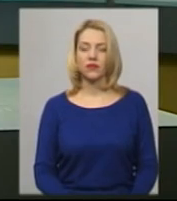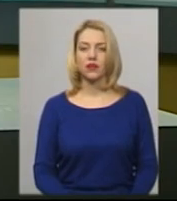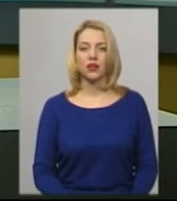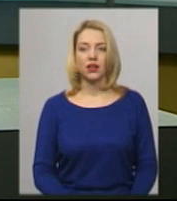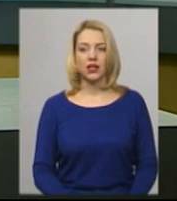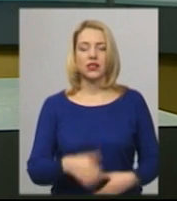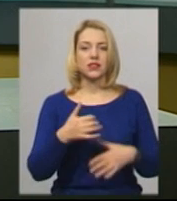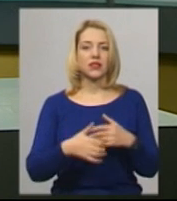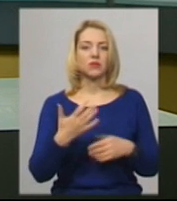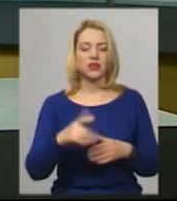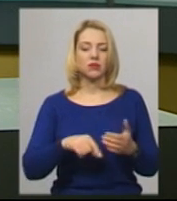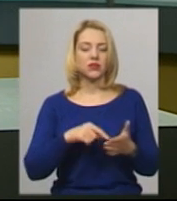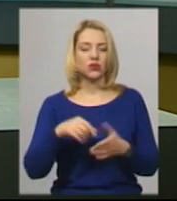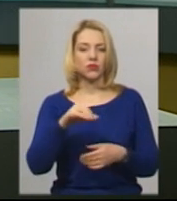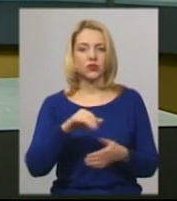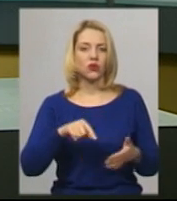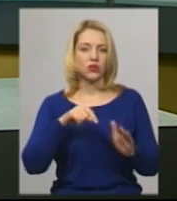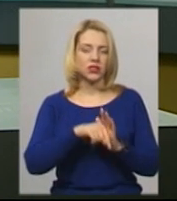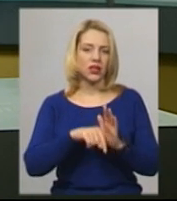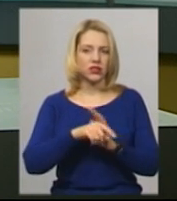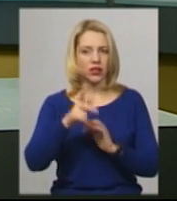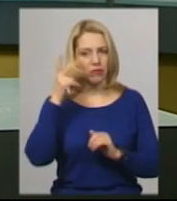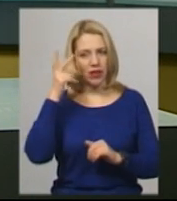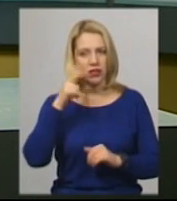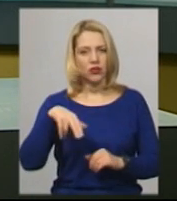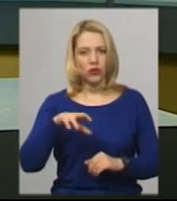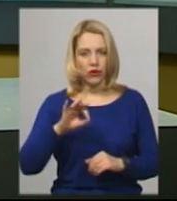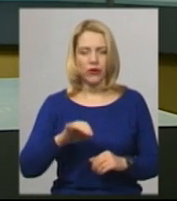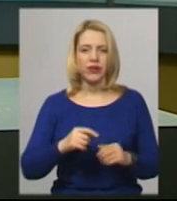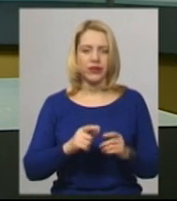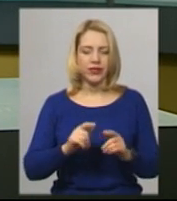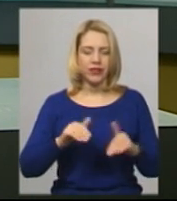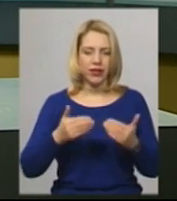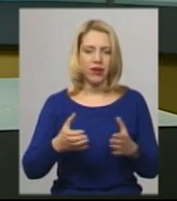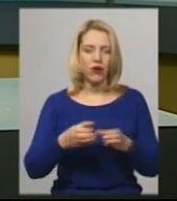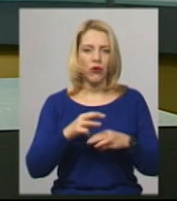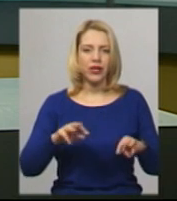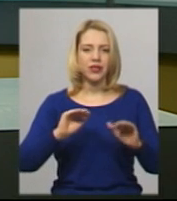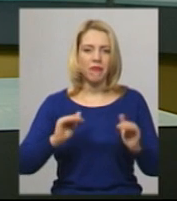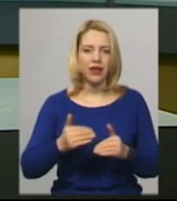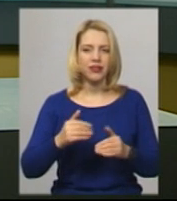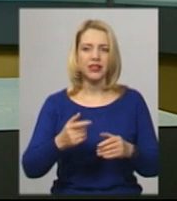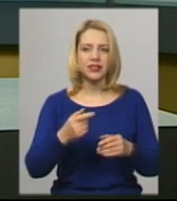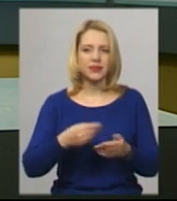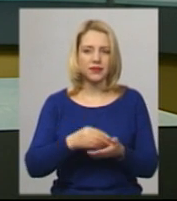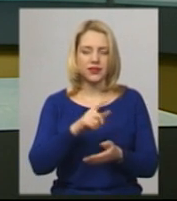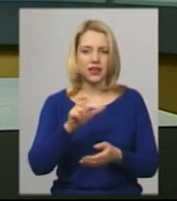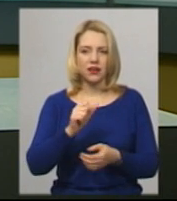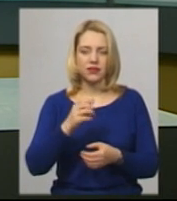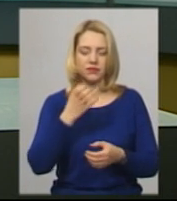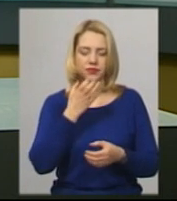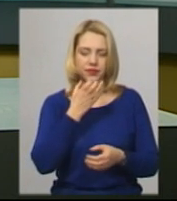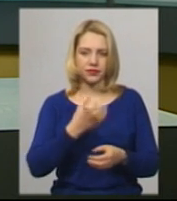Серед п'яти міст обласного значення Хмельниччини до ініціативи уряду зменшити вартість спожитого у грудні тепла та гарячої води